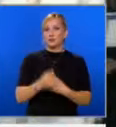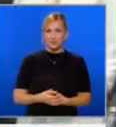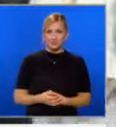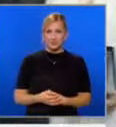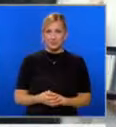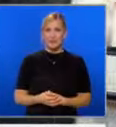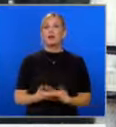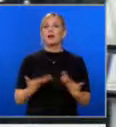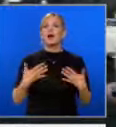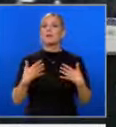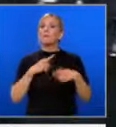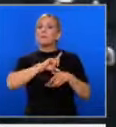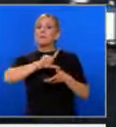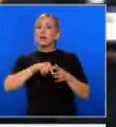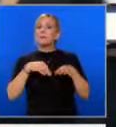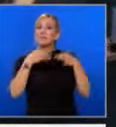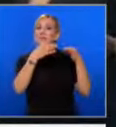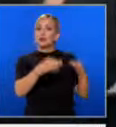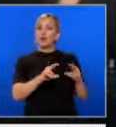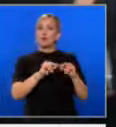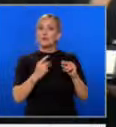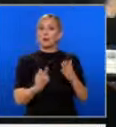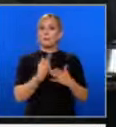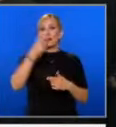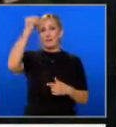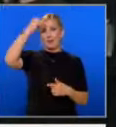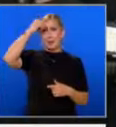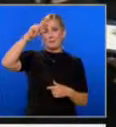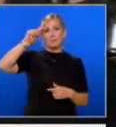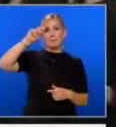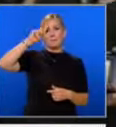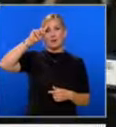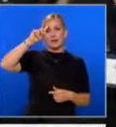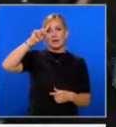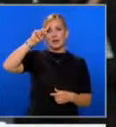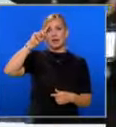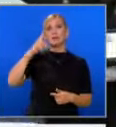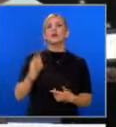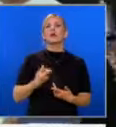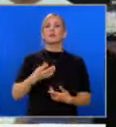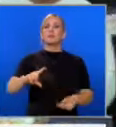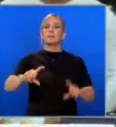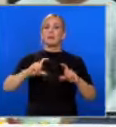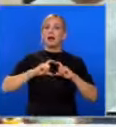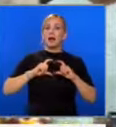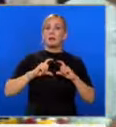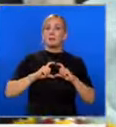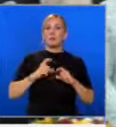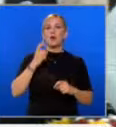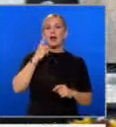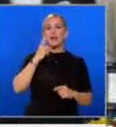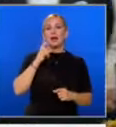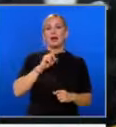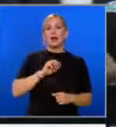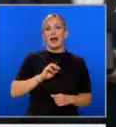церемонията от името на спортистите говори първата българка с медал от индивидуалната надправара по художество на гимнастика от 1988 година на сам Боряра Калейн.